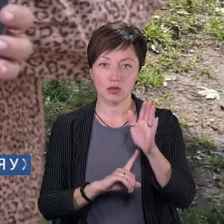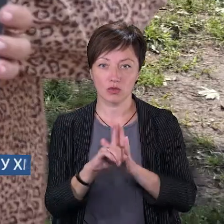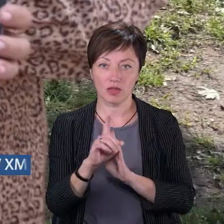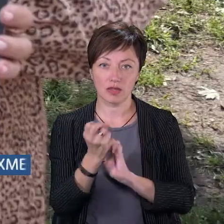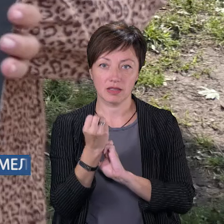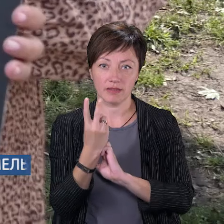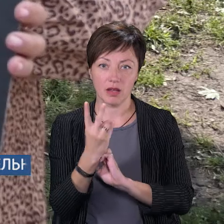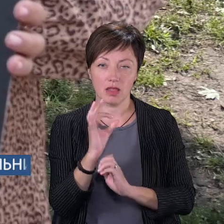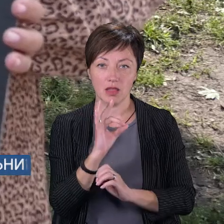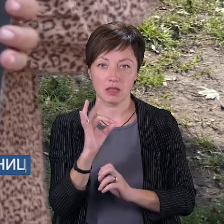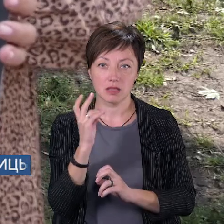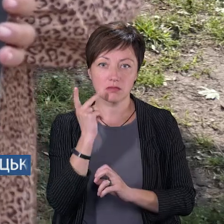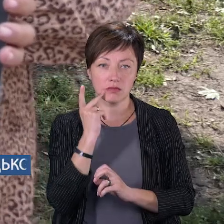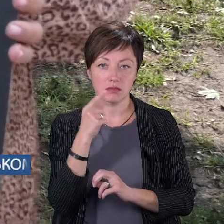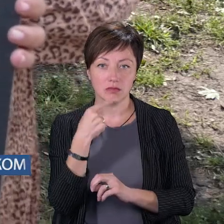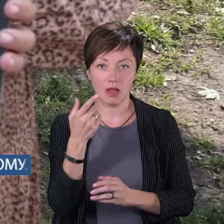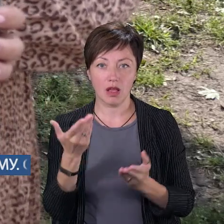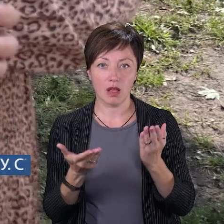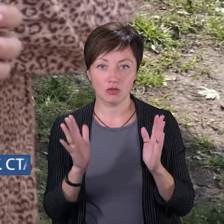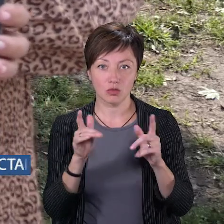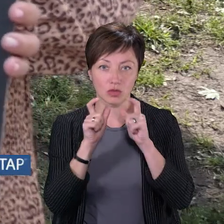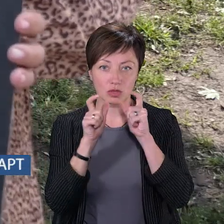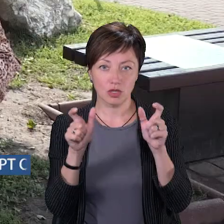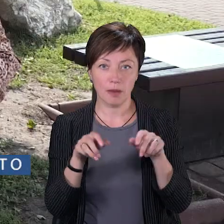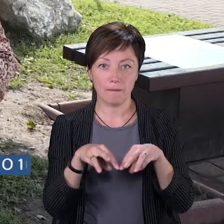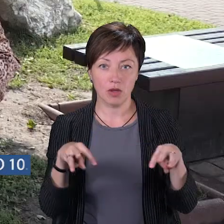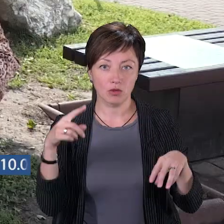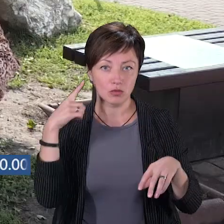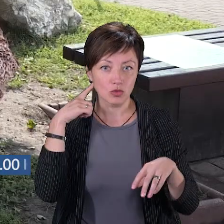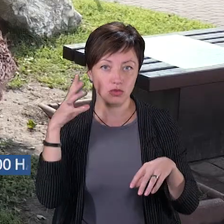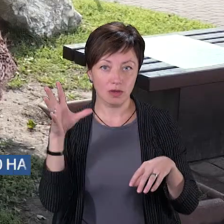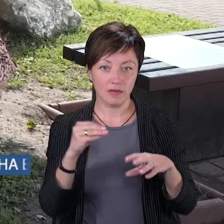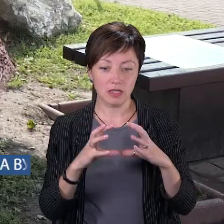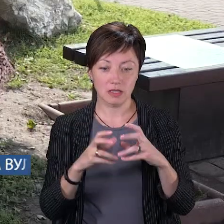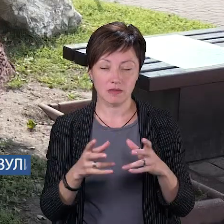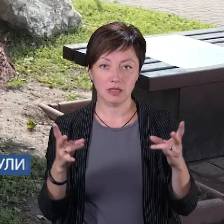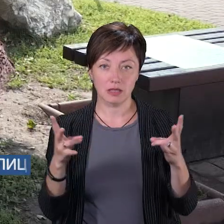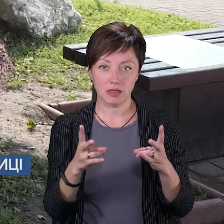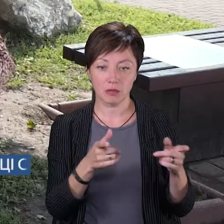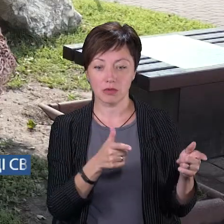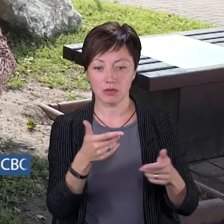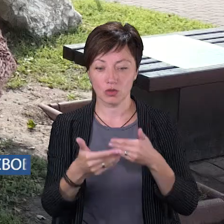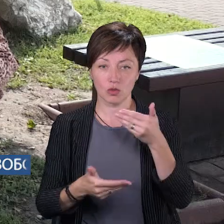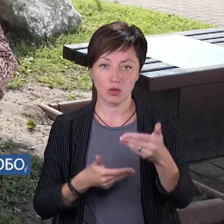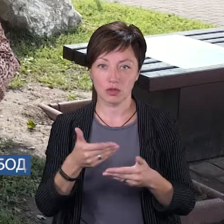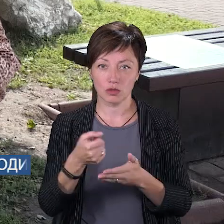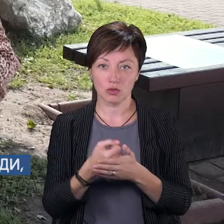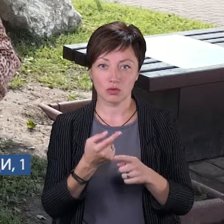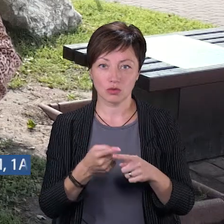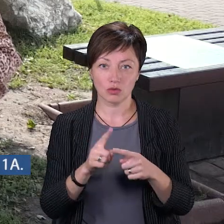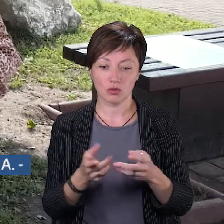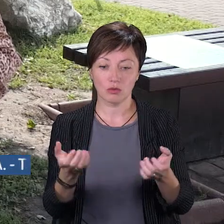вже о 12. Я завжди говорю, що якщо будуть кричати мільйони, почує весь світ, тому нам треба до цього рухатися. Брати